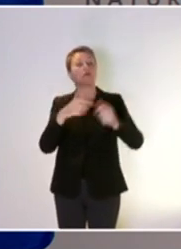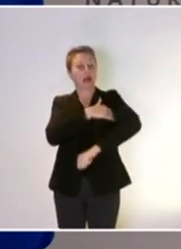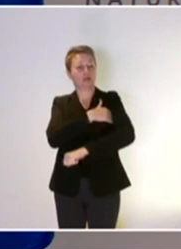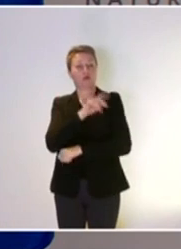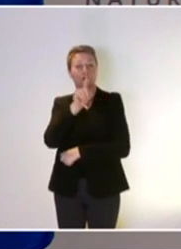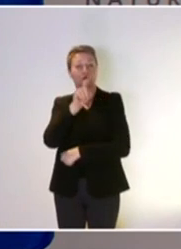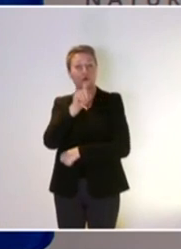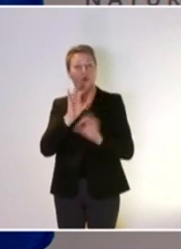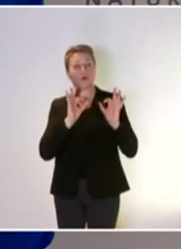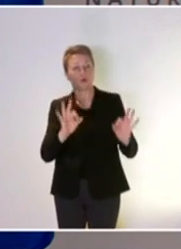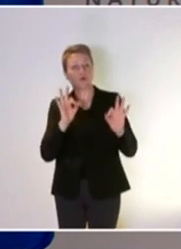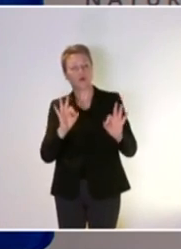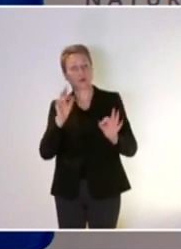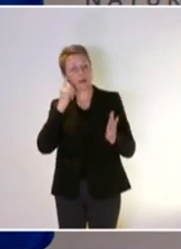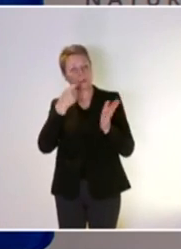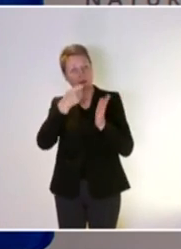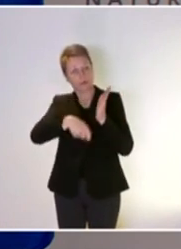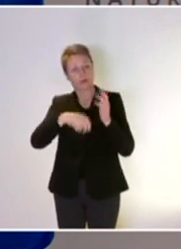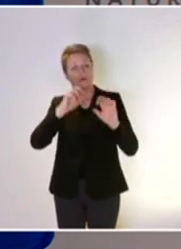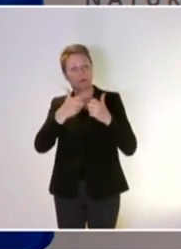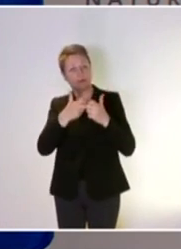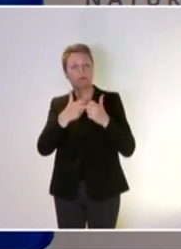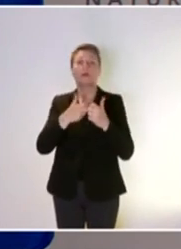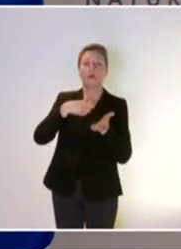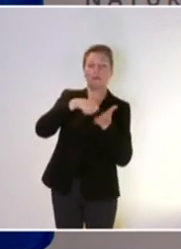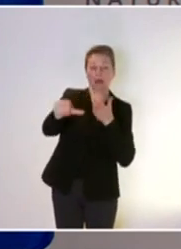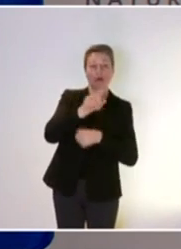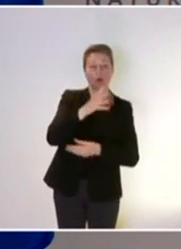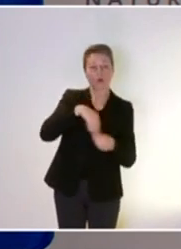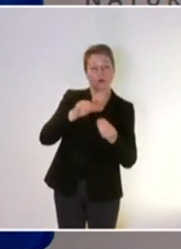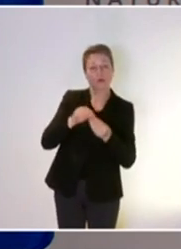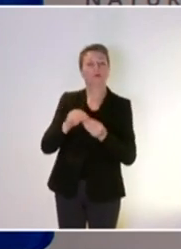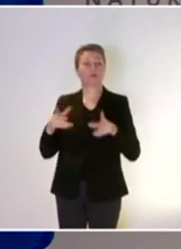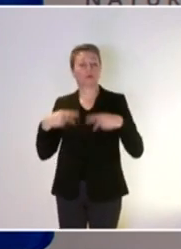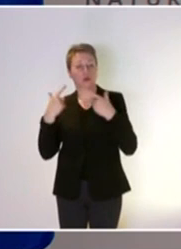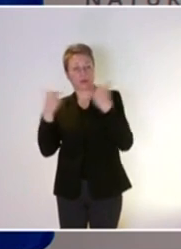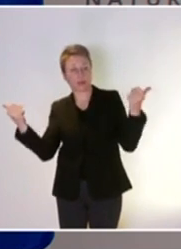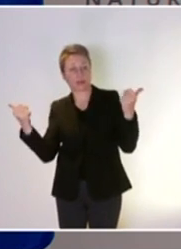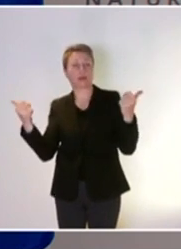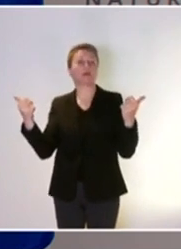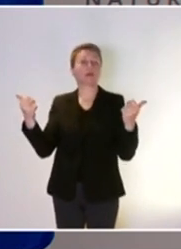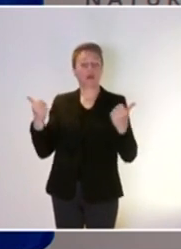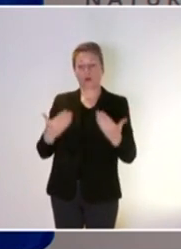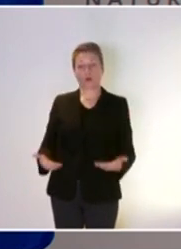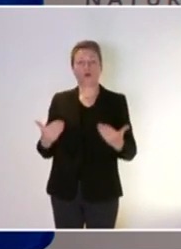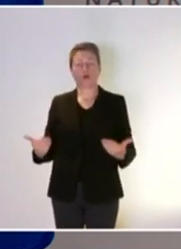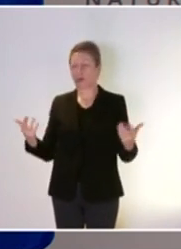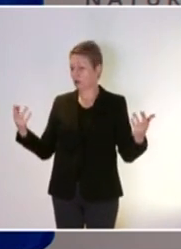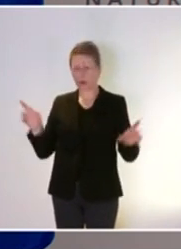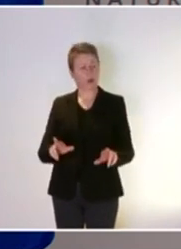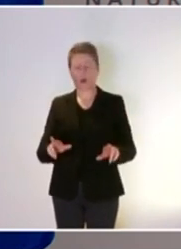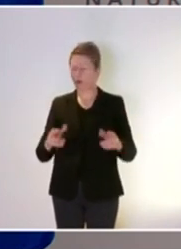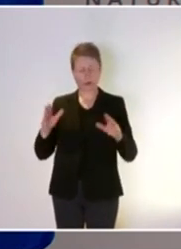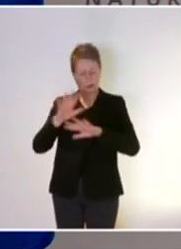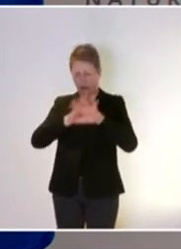avec une fiscalité sur l'eau qui paye et l et la biodiversité, tout ceci aujourd'hui, on avait clairement besoin de remettre tout ça à plat, de redonner de la